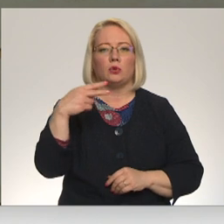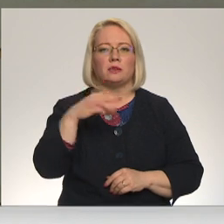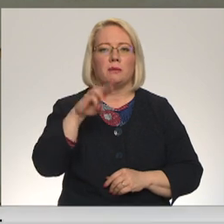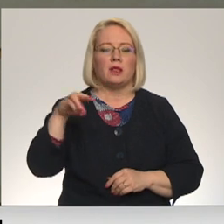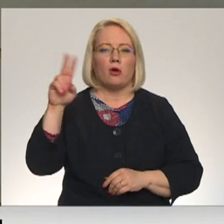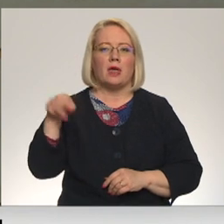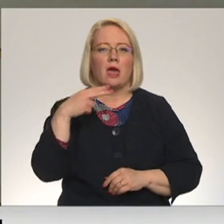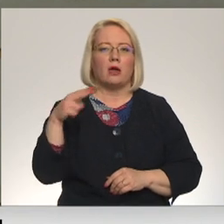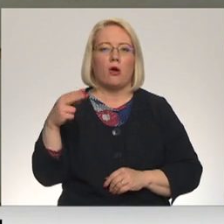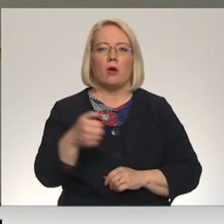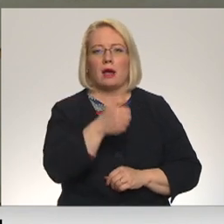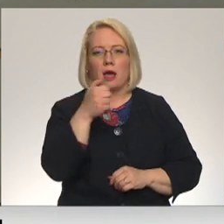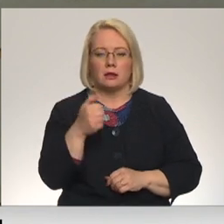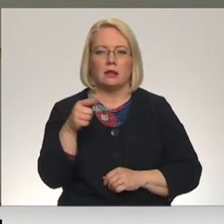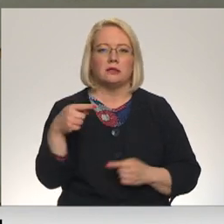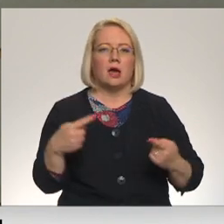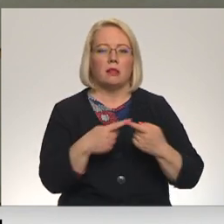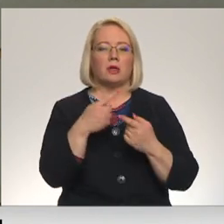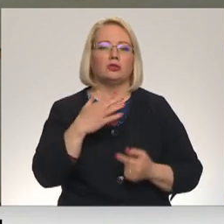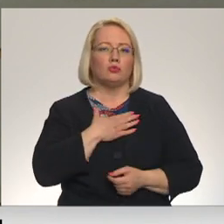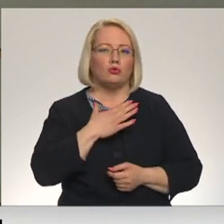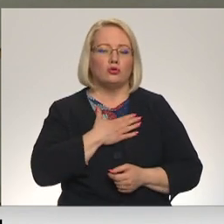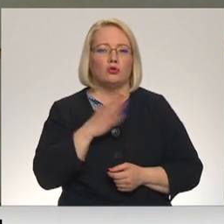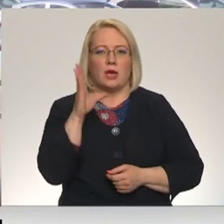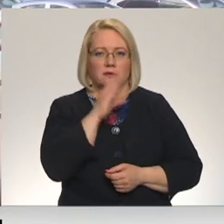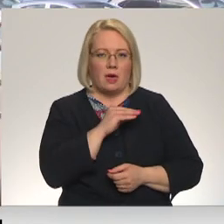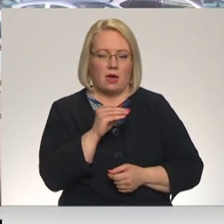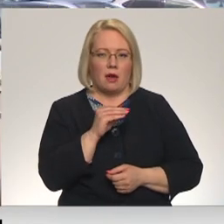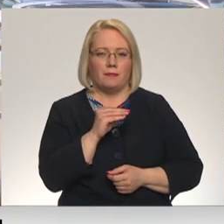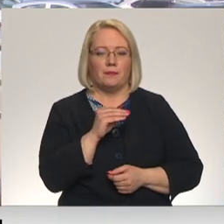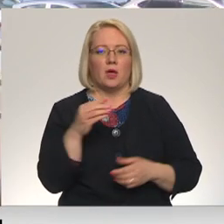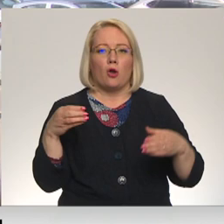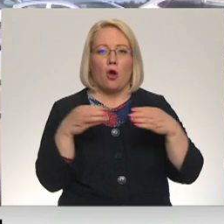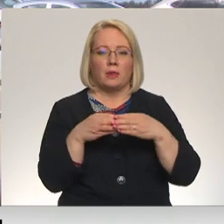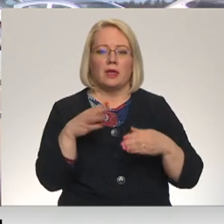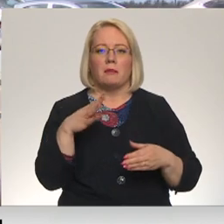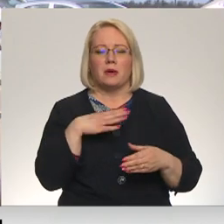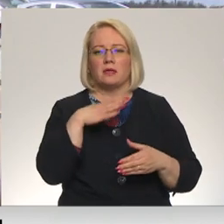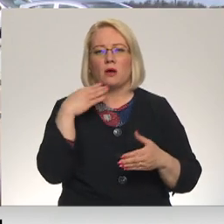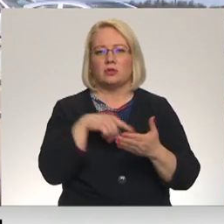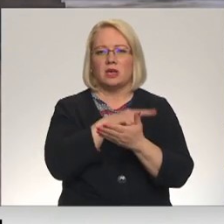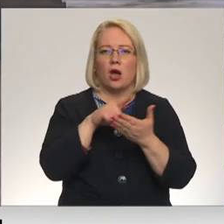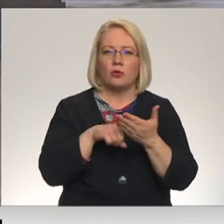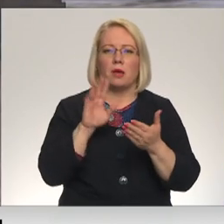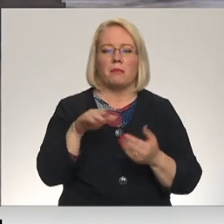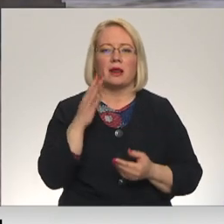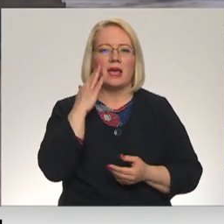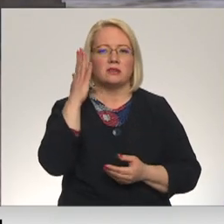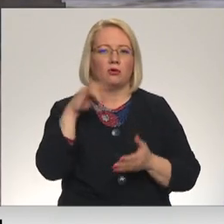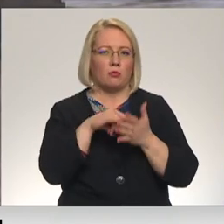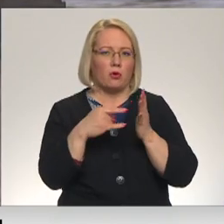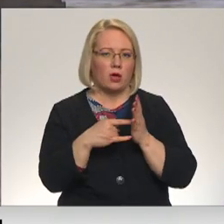eiro gadā, kas atbilst mūsu, teiksim, iespējām. Komitejā bija vairāki jautājumi par iecerēto projektu.